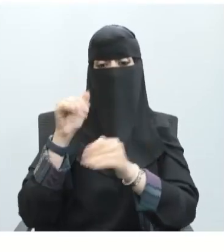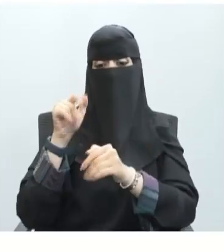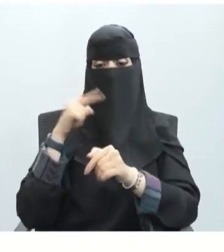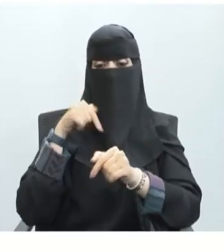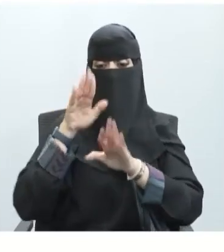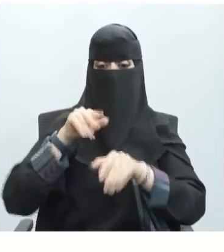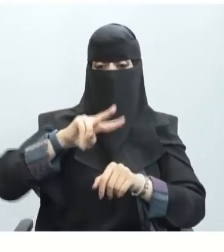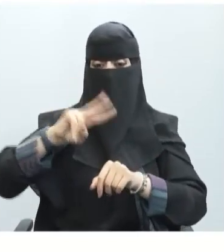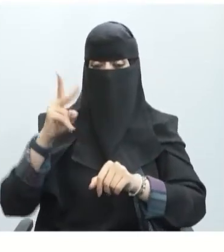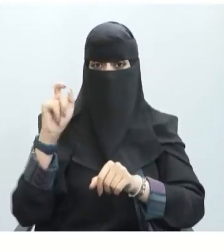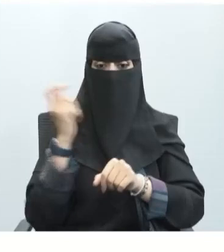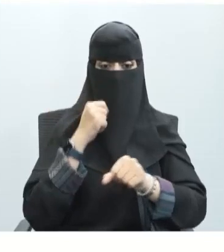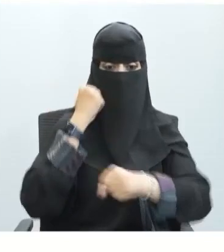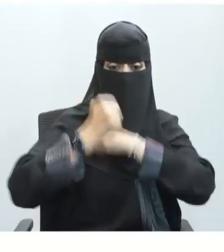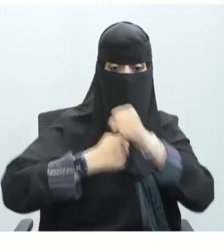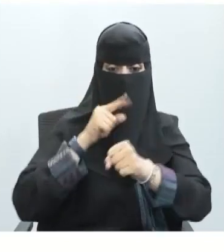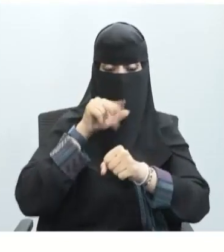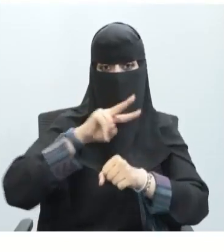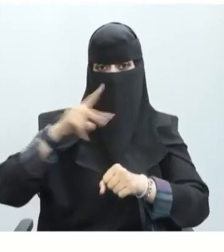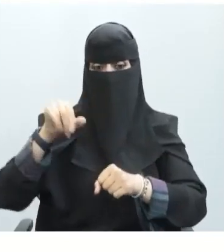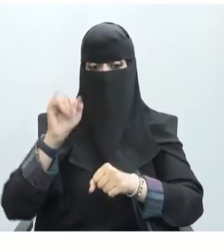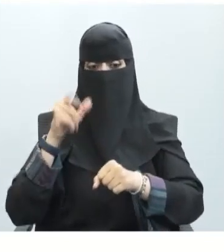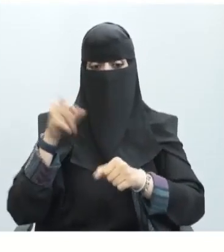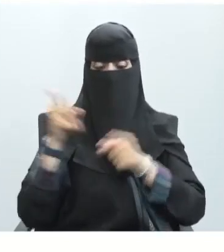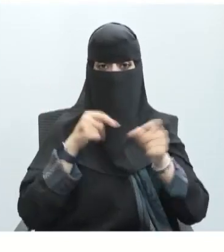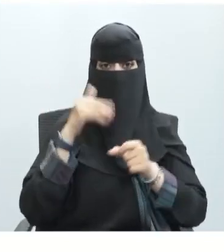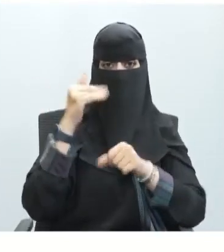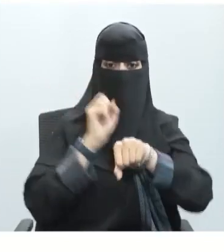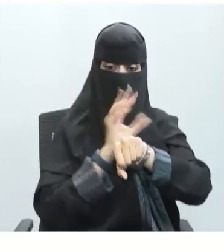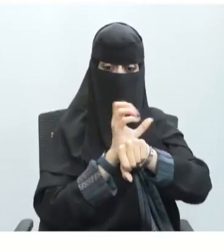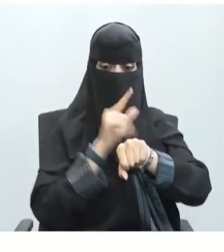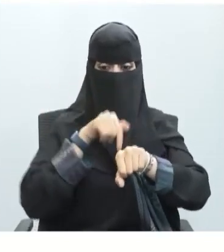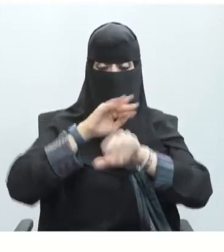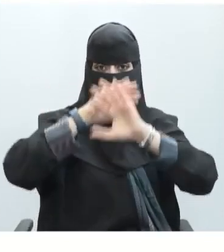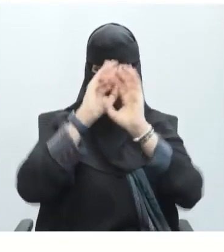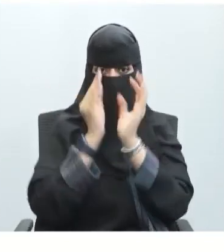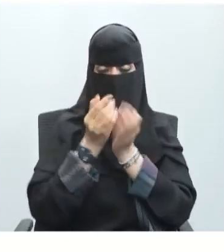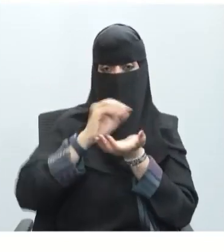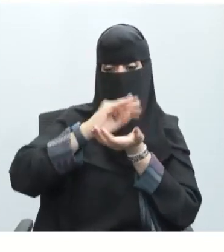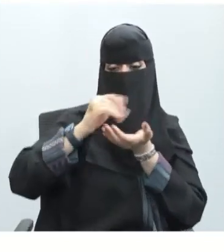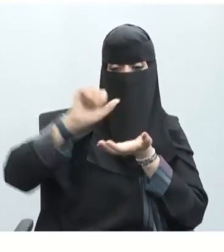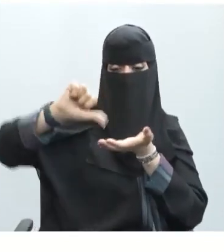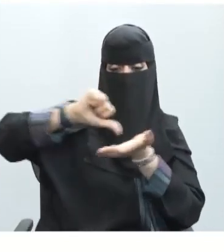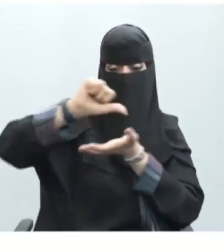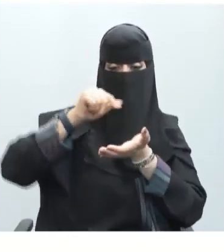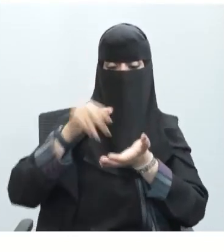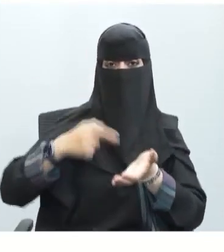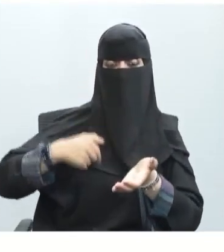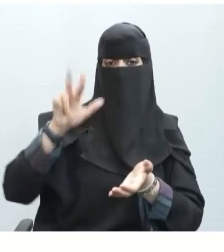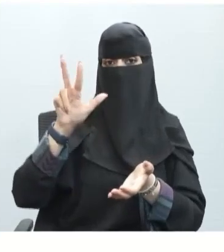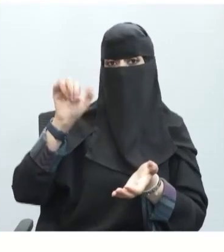بمواد دهنية تسمى الميلين وهي تشكل طبقة عازلة حول المحور تسمى الغمد